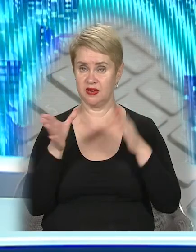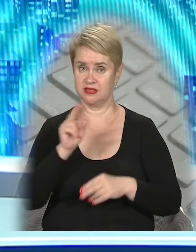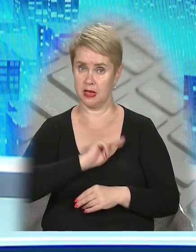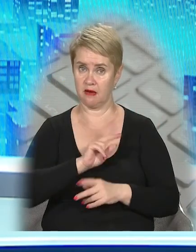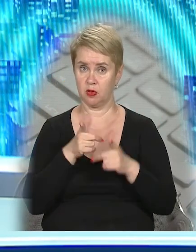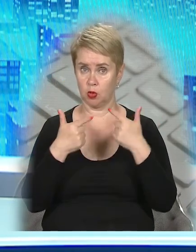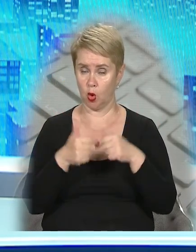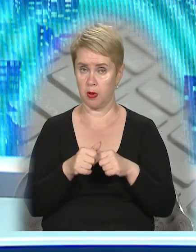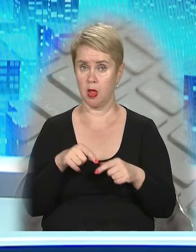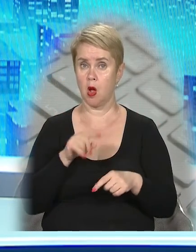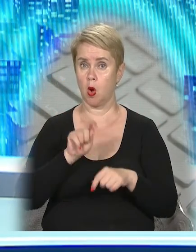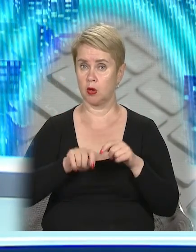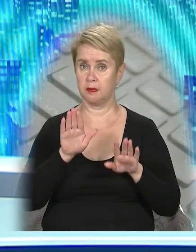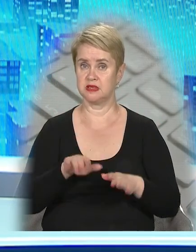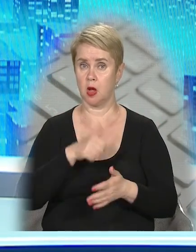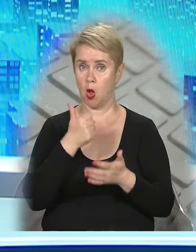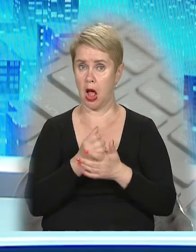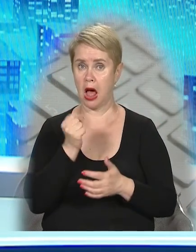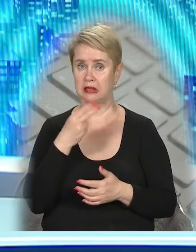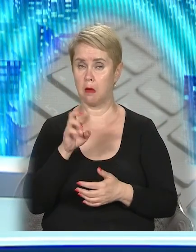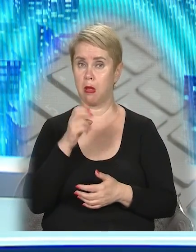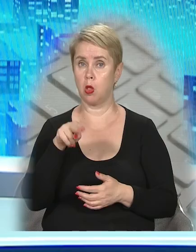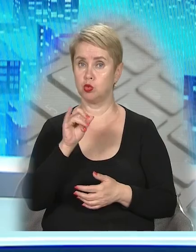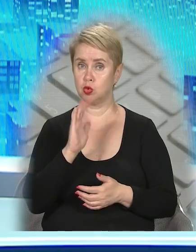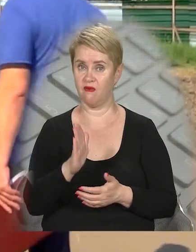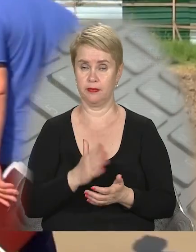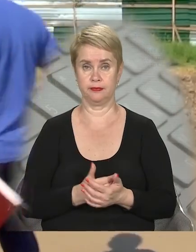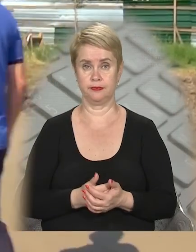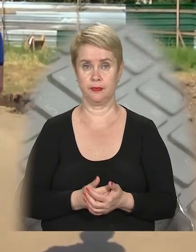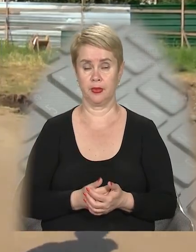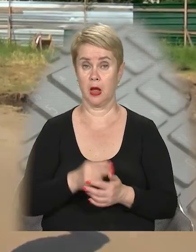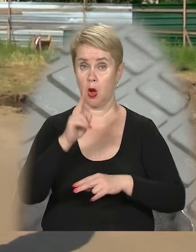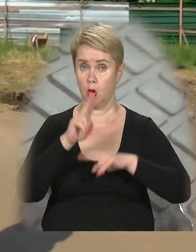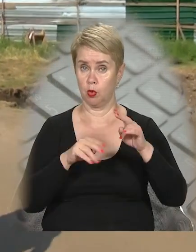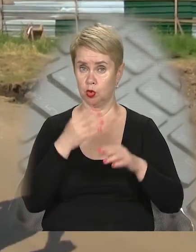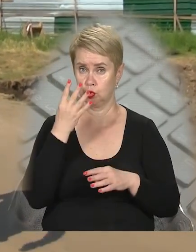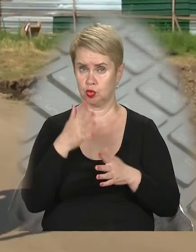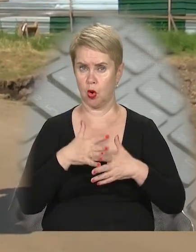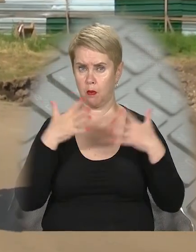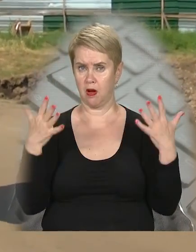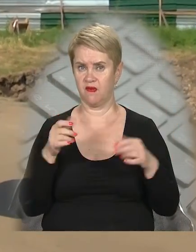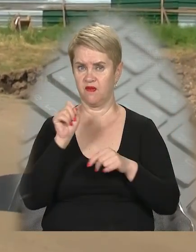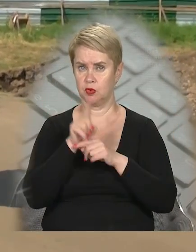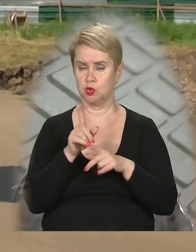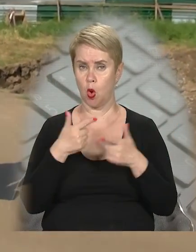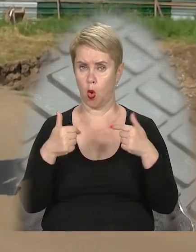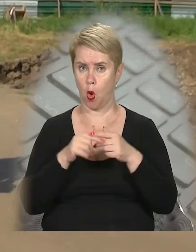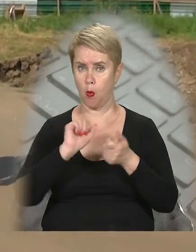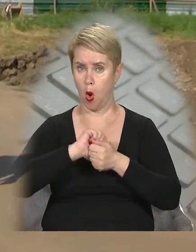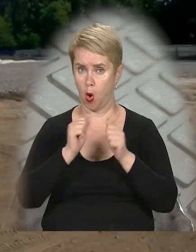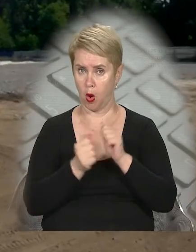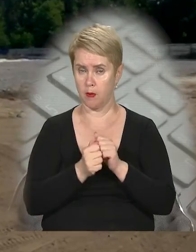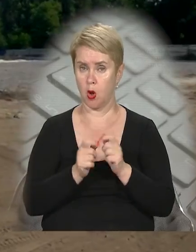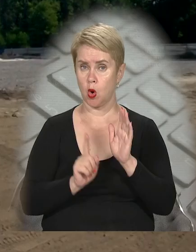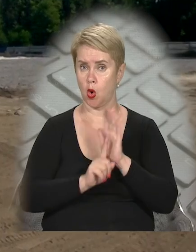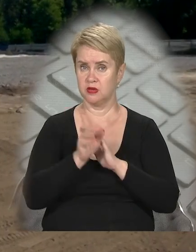роботи на об'єктах особисто контролює міський голова Андрій Білоусов. Будівництво чотирьох багатофункціональних комплексів в Кам'янському